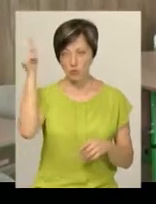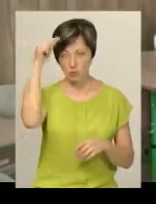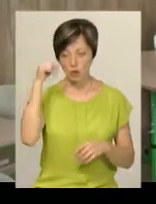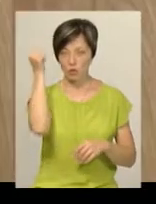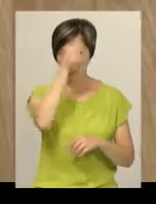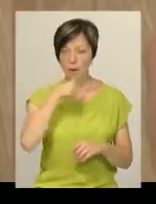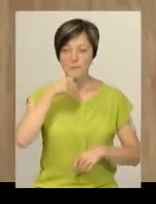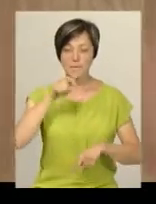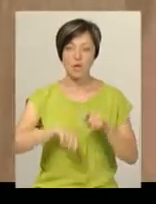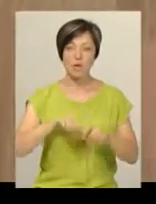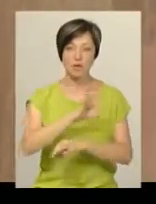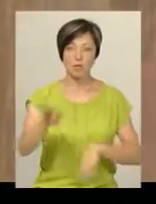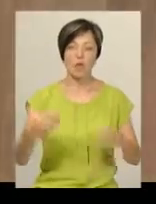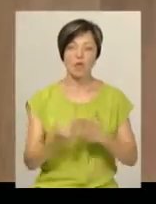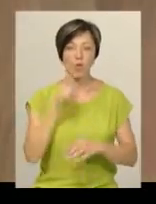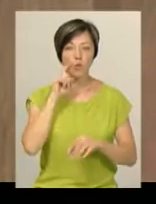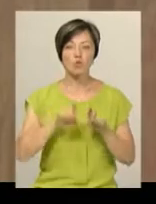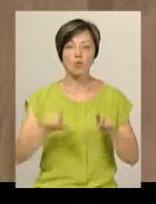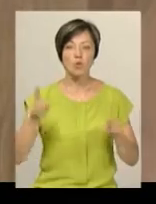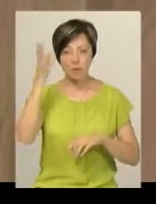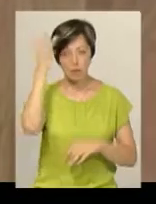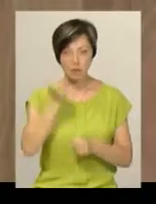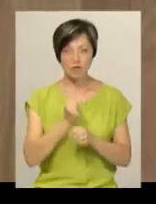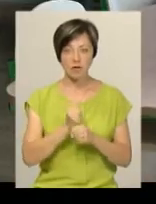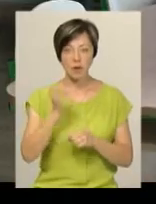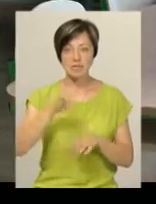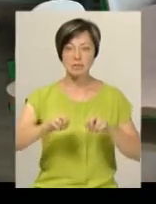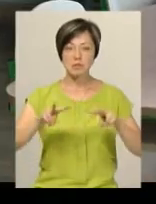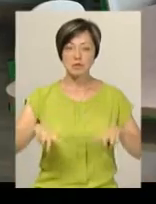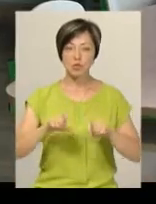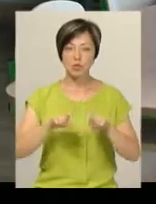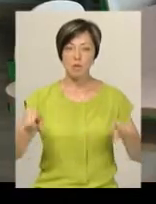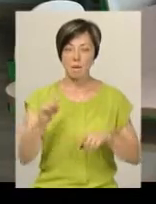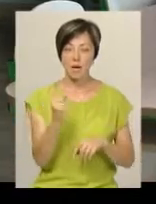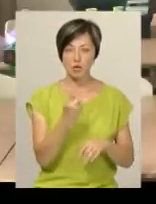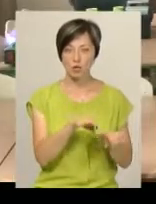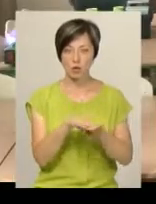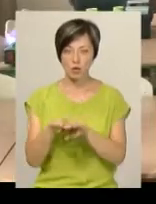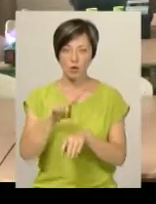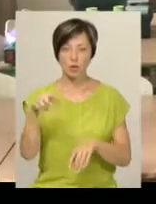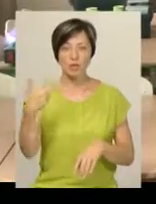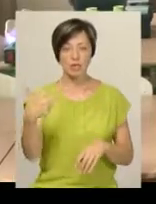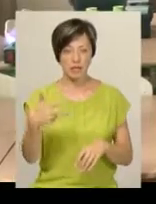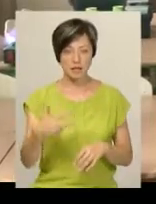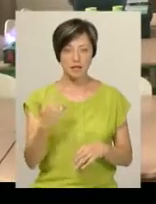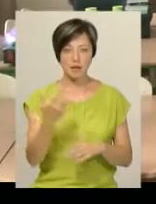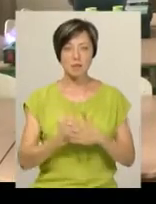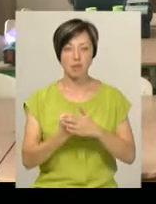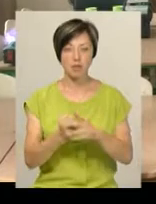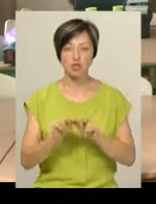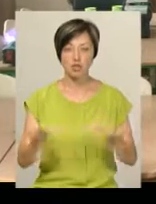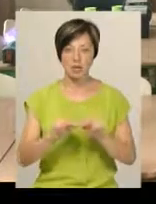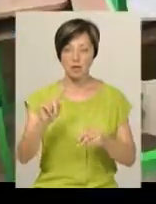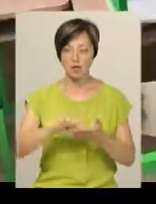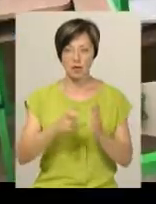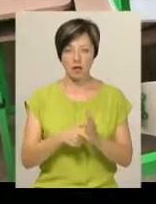пілотним проєктом «Нова українська школа» в обласному центрі працювала Хмельницька спеціалізована школа першого ступеня номер 30. На її базі для вчителів